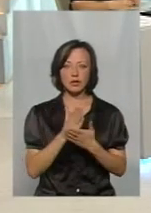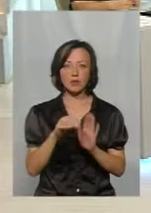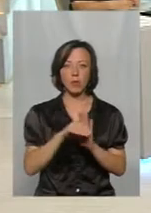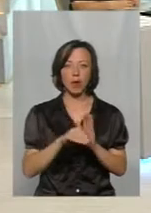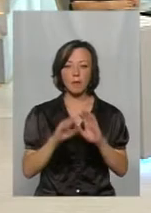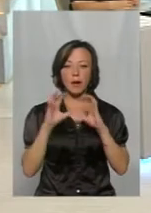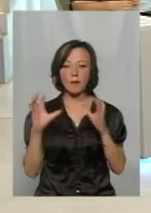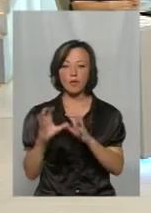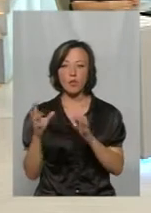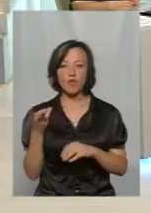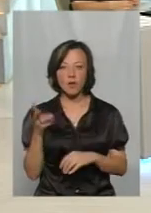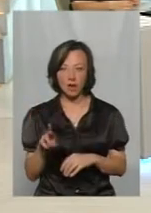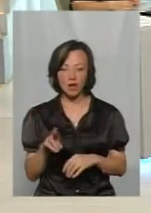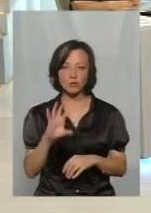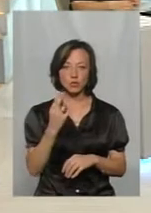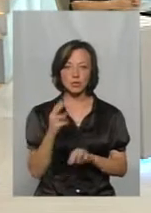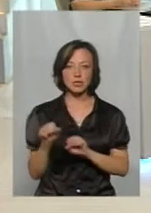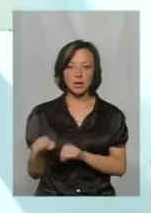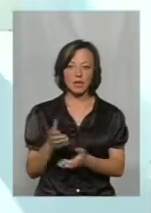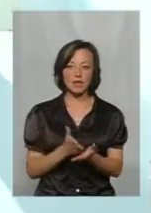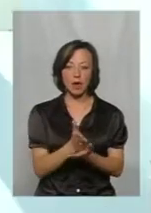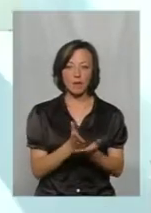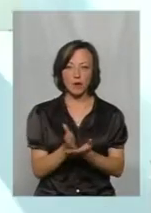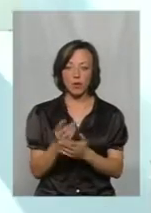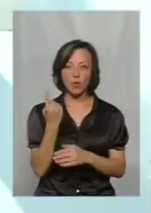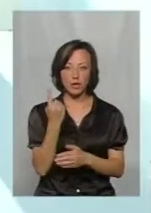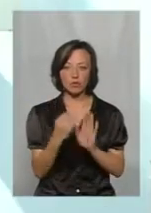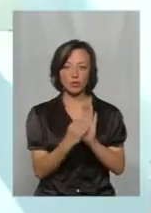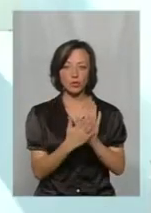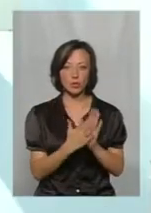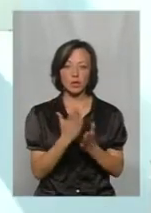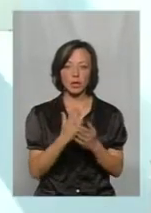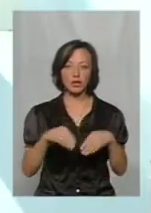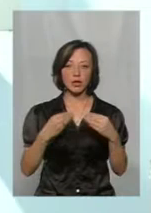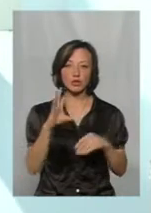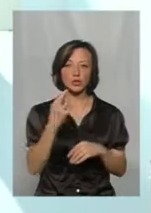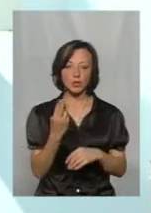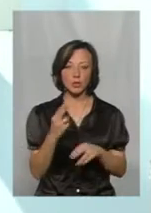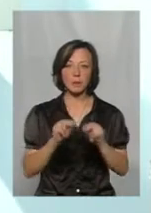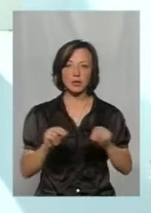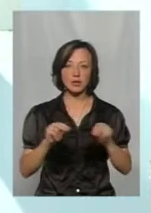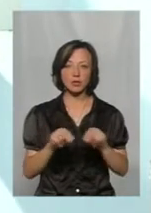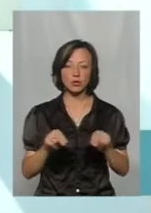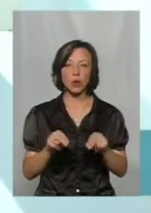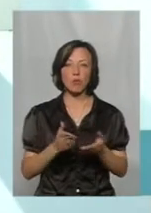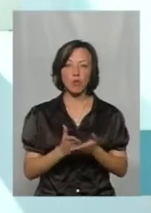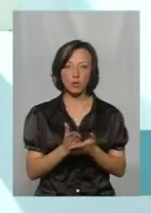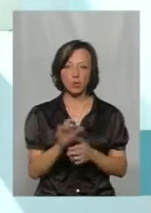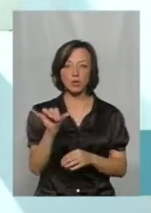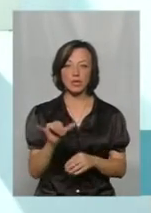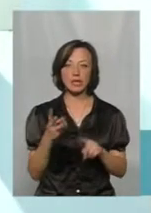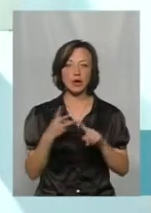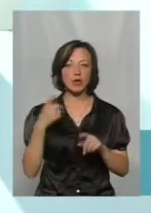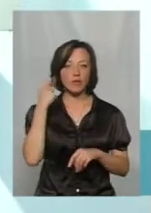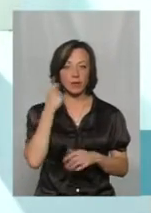піклування по соціальному захисту напрямки. Одним із пунктів є надання соціально-педагогічної послуги в університет